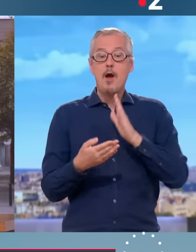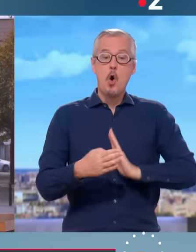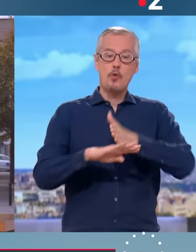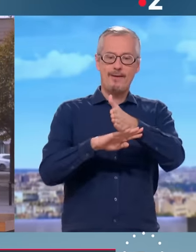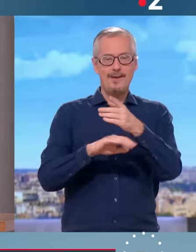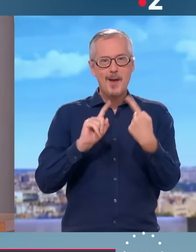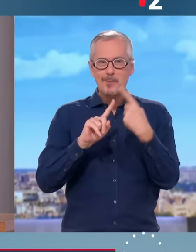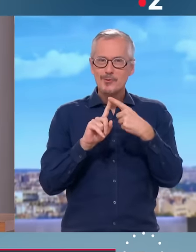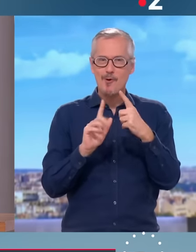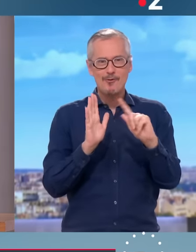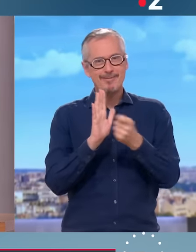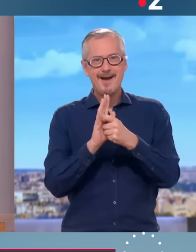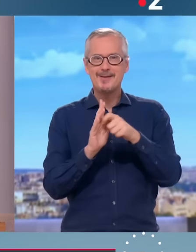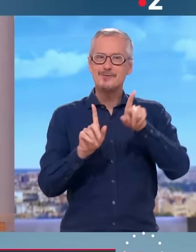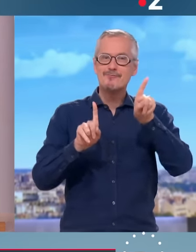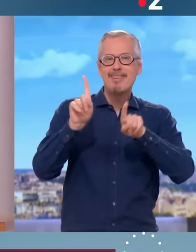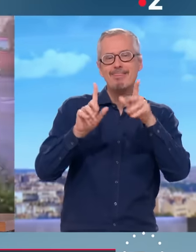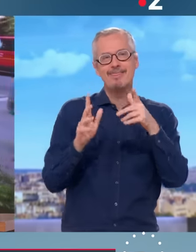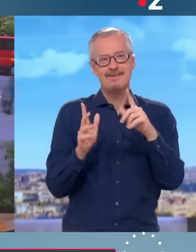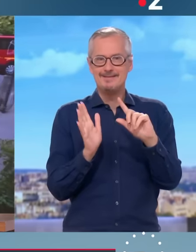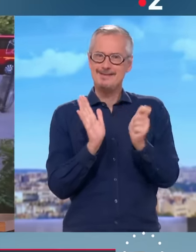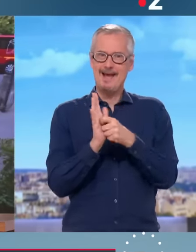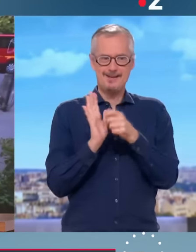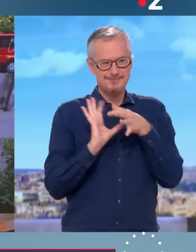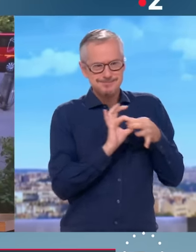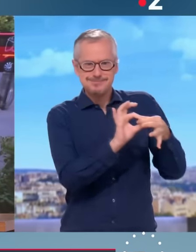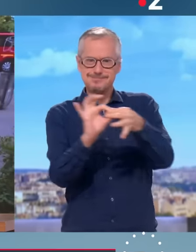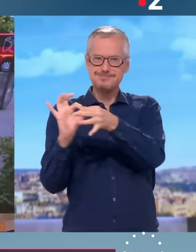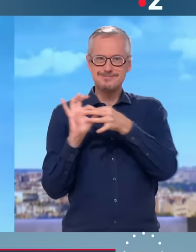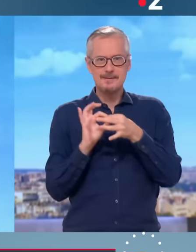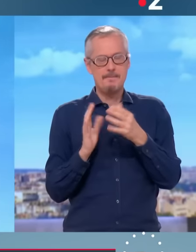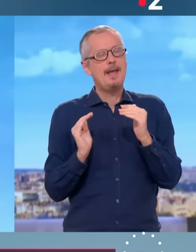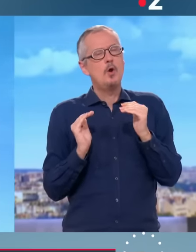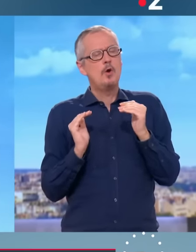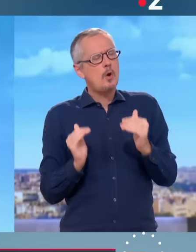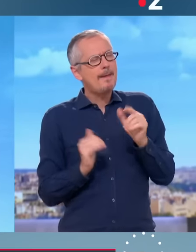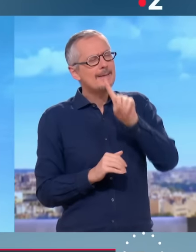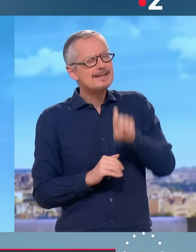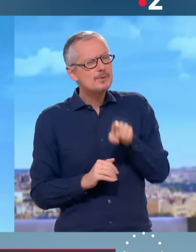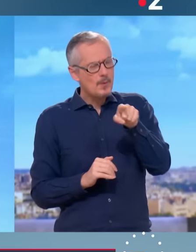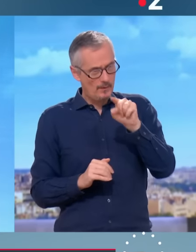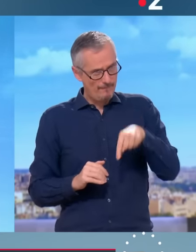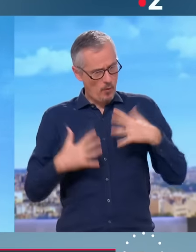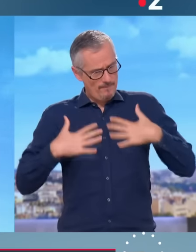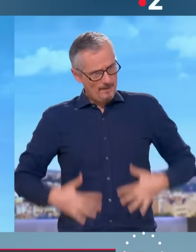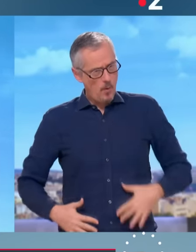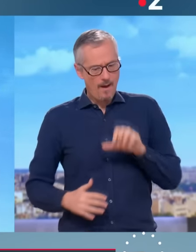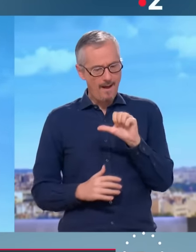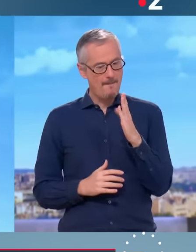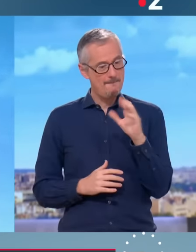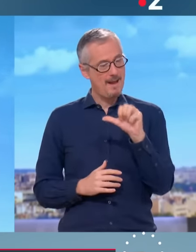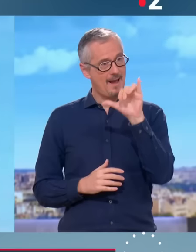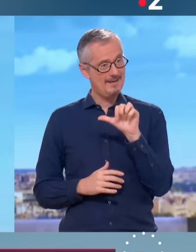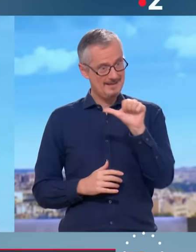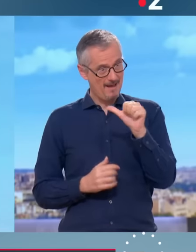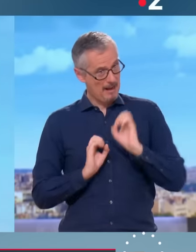Ça doit être un moment de concorde nationale. Mais pardon, je repose ma question. Est-ce qu'il faut laisser les abayas rentrer dans les collèges Je pense que la question